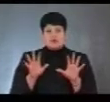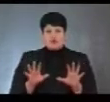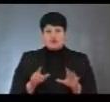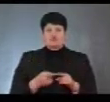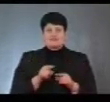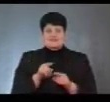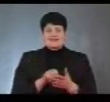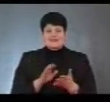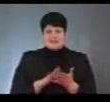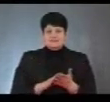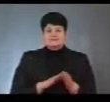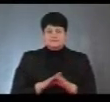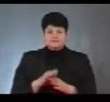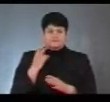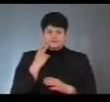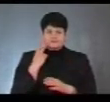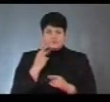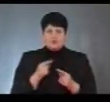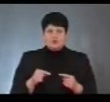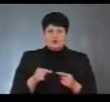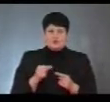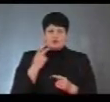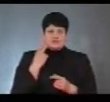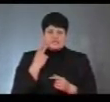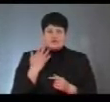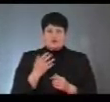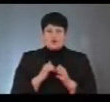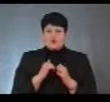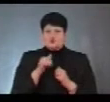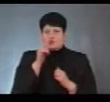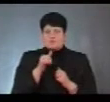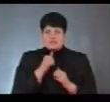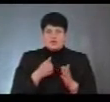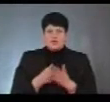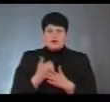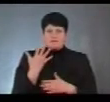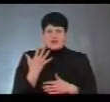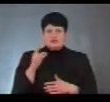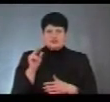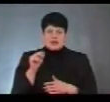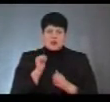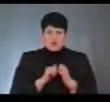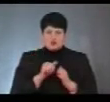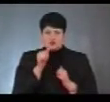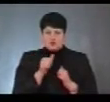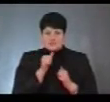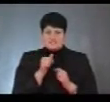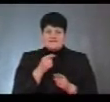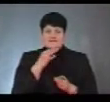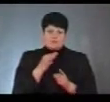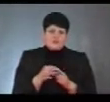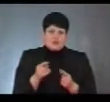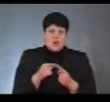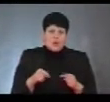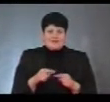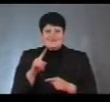наповнюється постійно і уточнюється постійно. Він уточнюється кожного місяця, тобто, до 5-го числа кожного місяця відповідні органи, це може